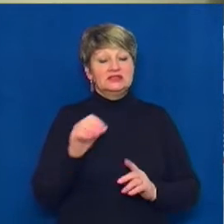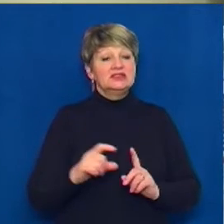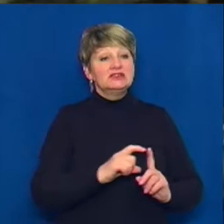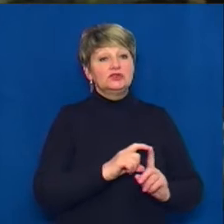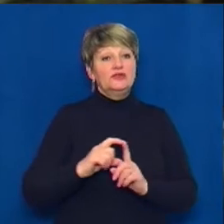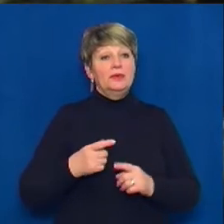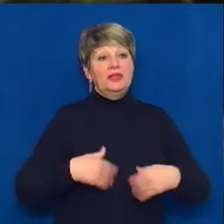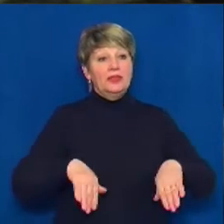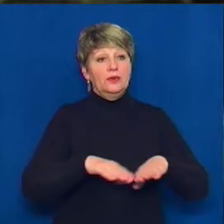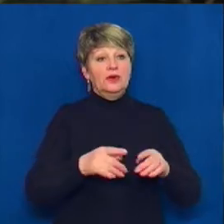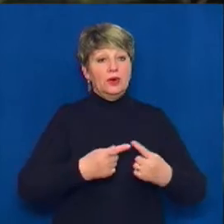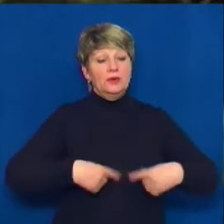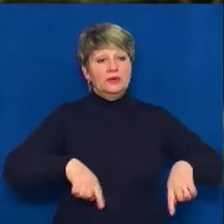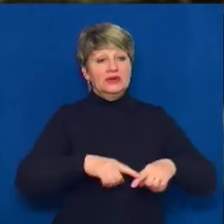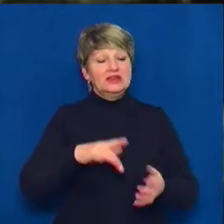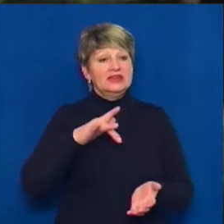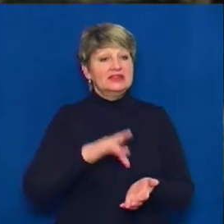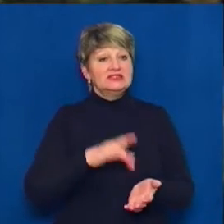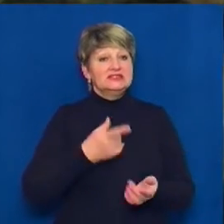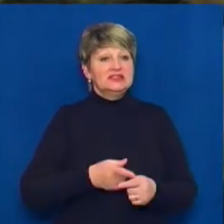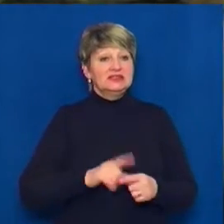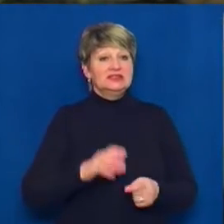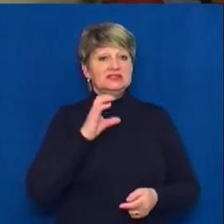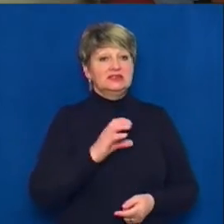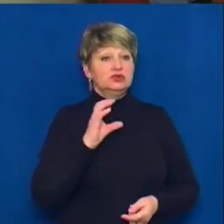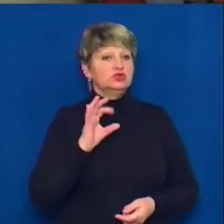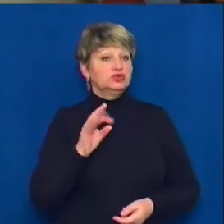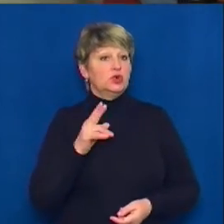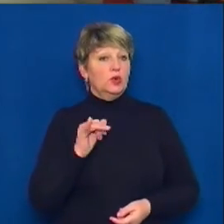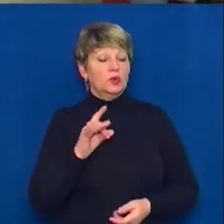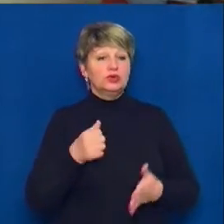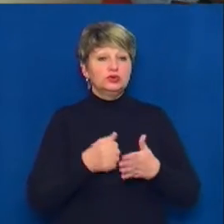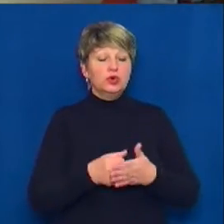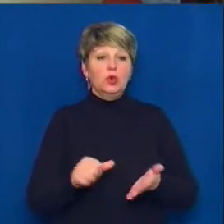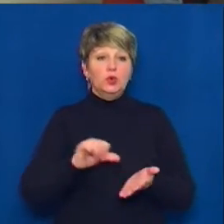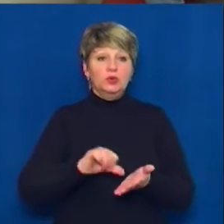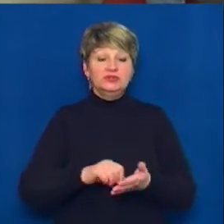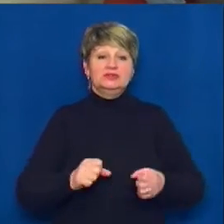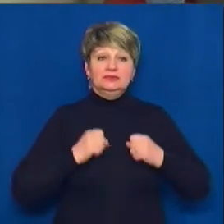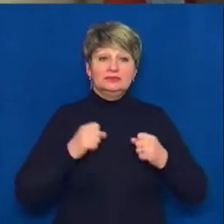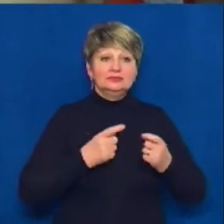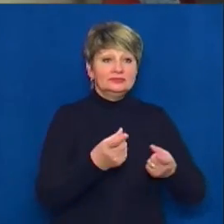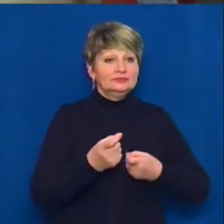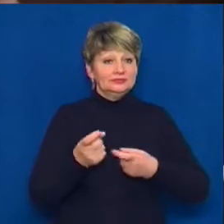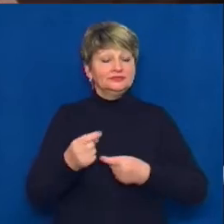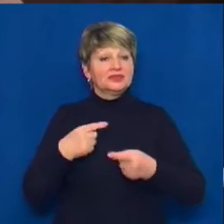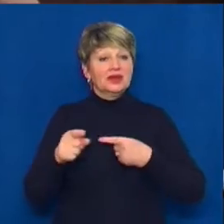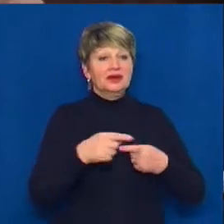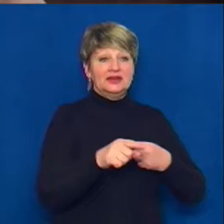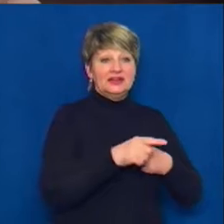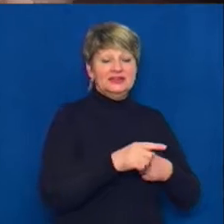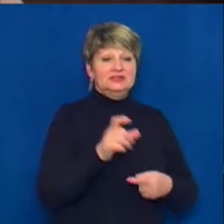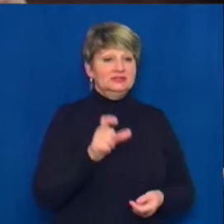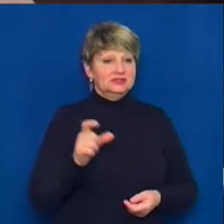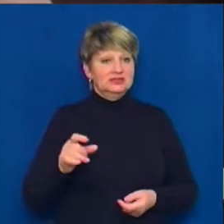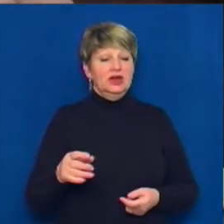завідувача відділення Центру профілактики та боротьби зі СНІДом Сергія Сокора, до участі намагалися залучити різні цільові аудиторії. Але більше